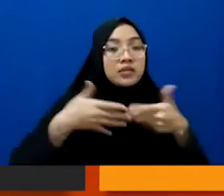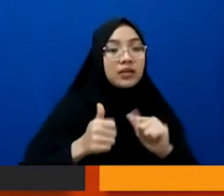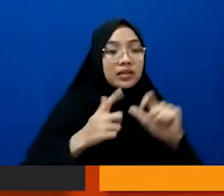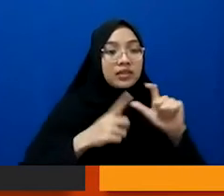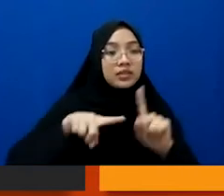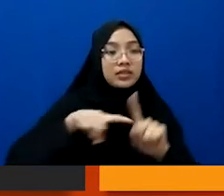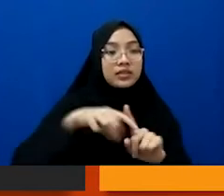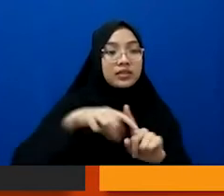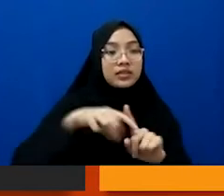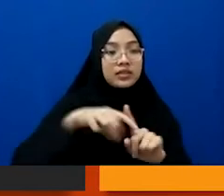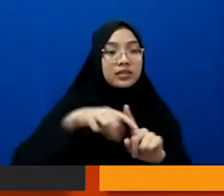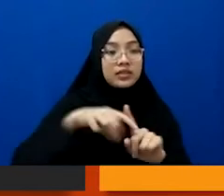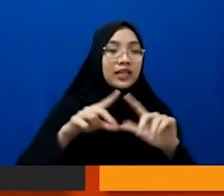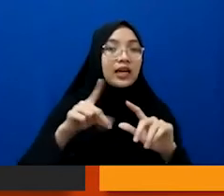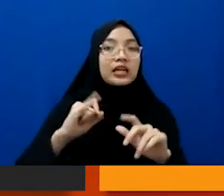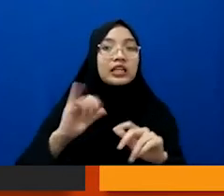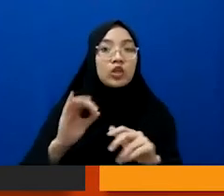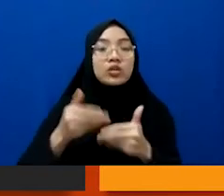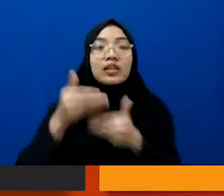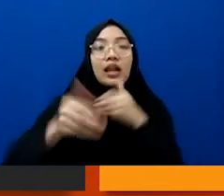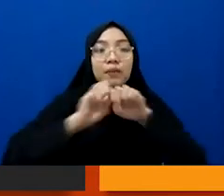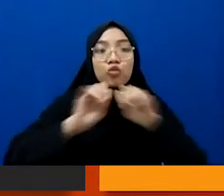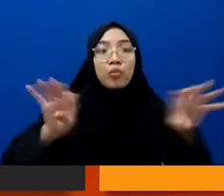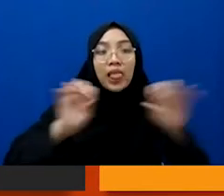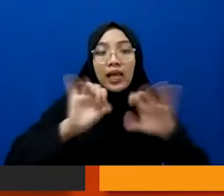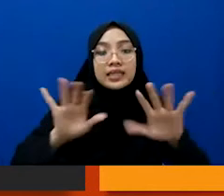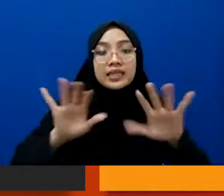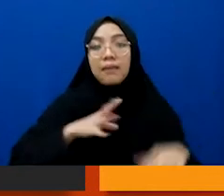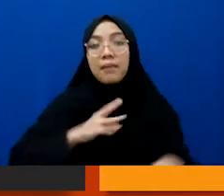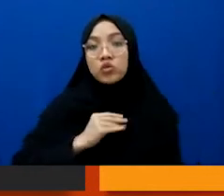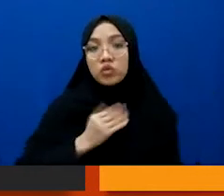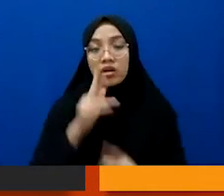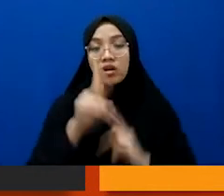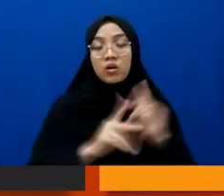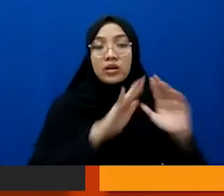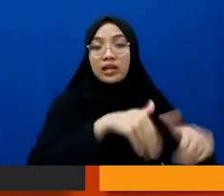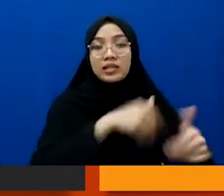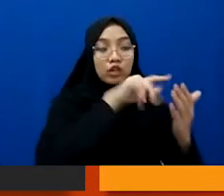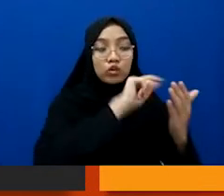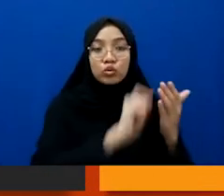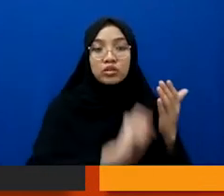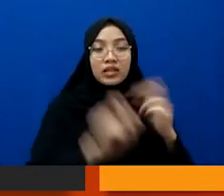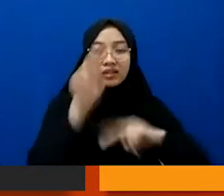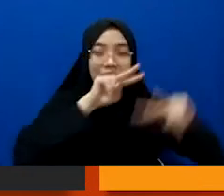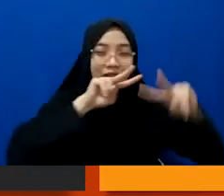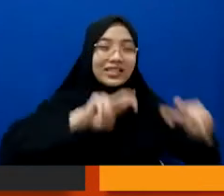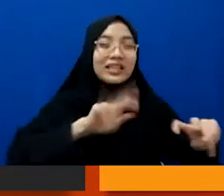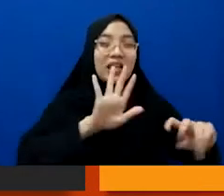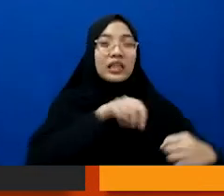publikasi nah maksudnya apa ini tadi dalam sebuah tulisan investigasi itu pasti ada dampaknya